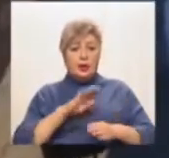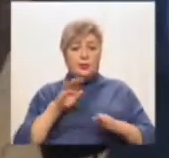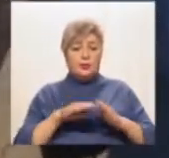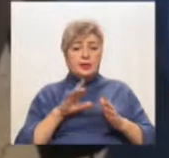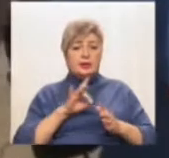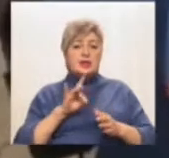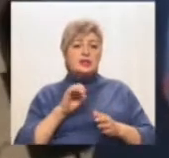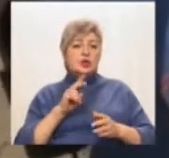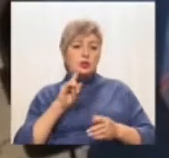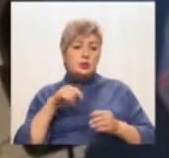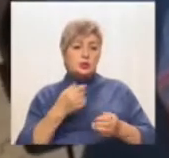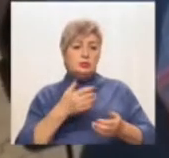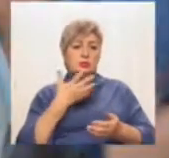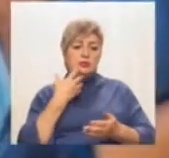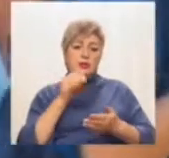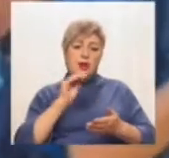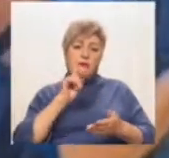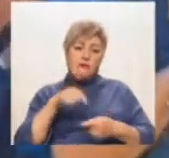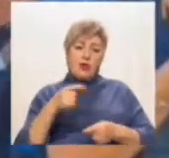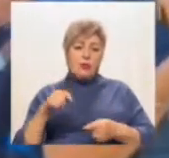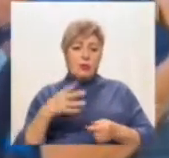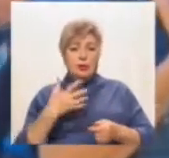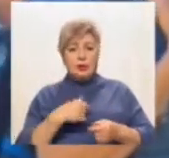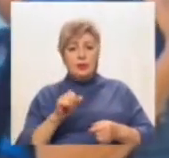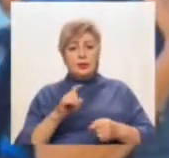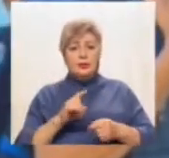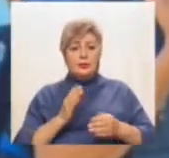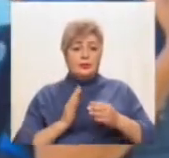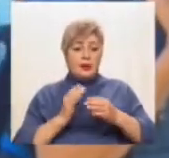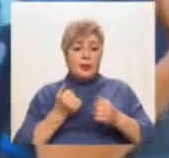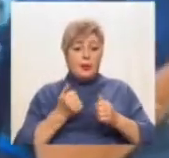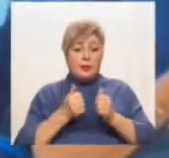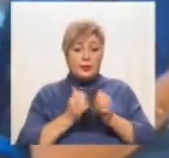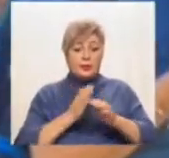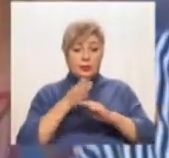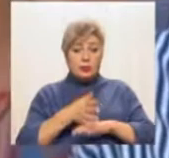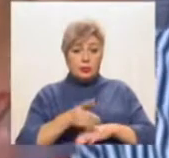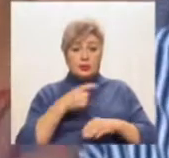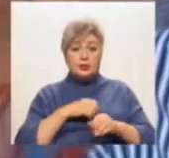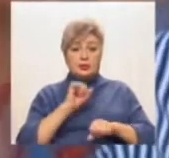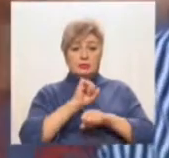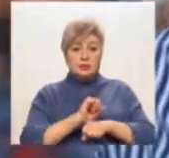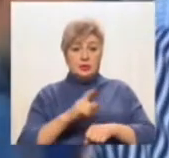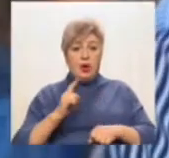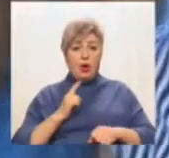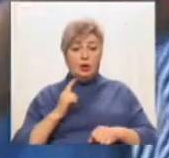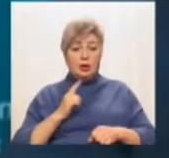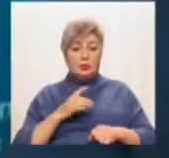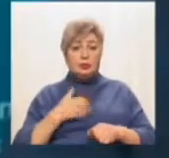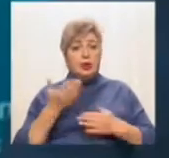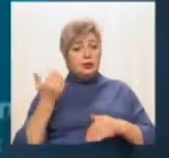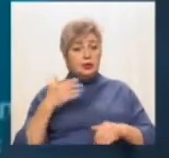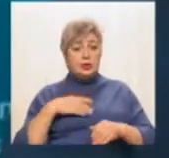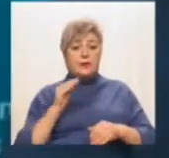написали свої вимоги. На вході до міськради їх заблокувала охорона. Тоді міський голова Борис Філатов прокоментував цю ситуацію так.